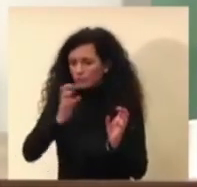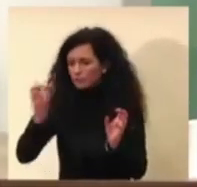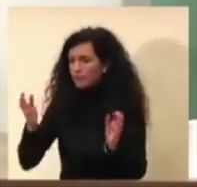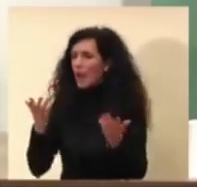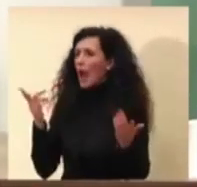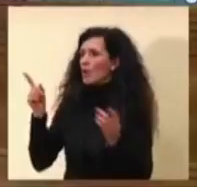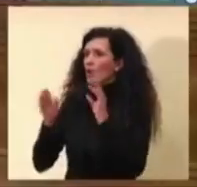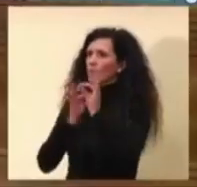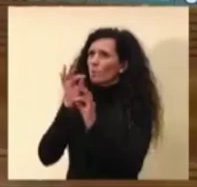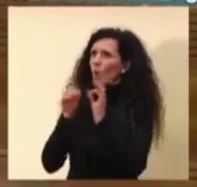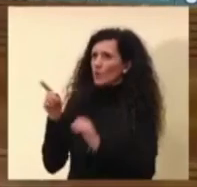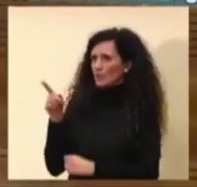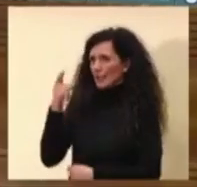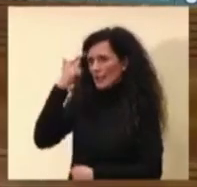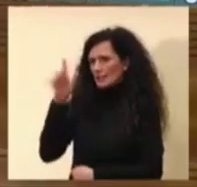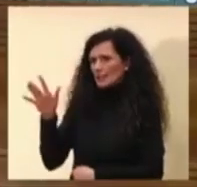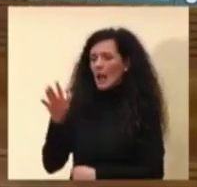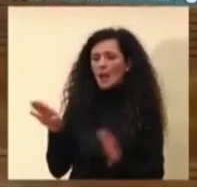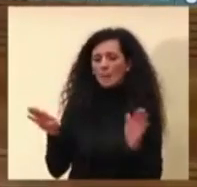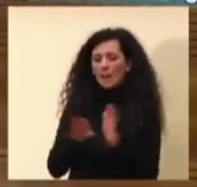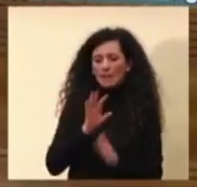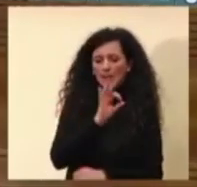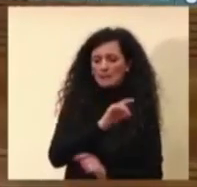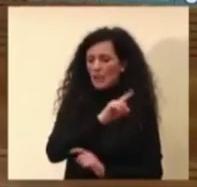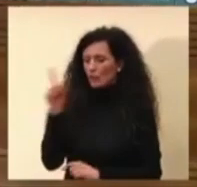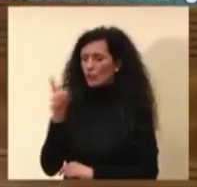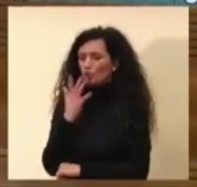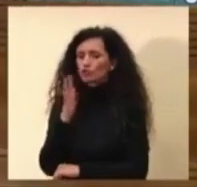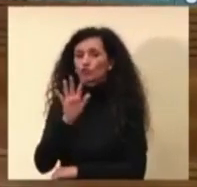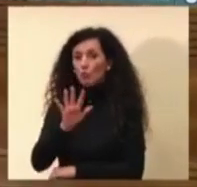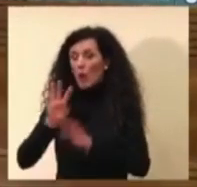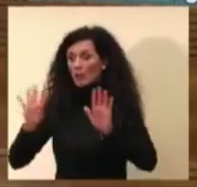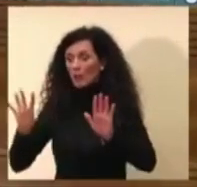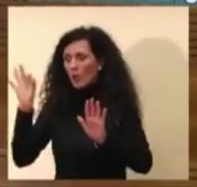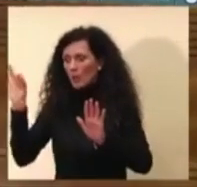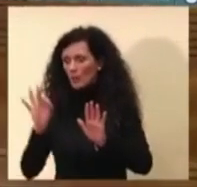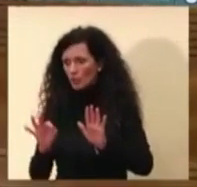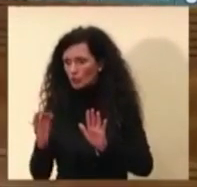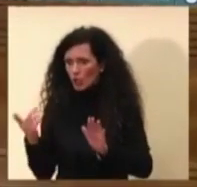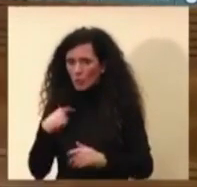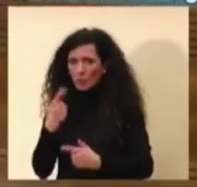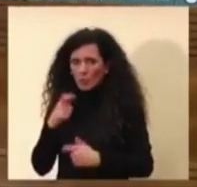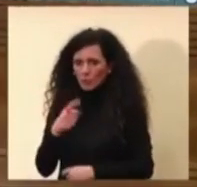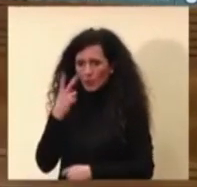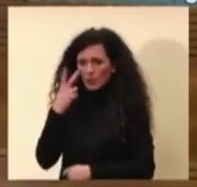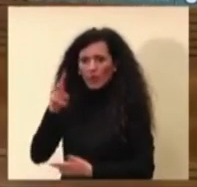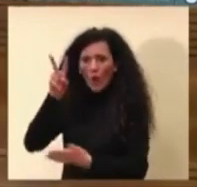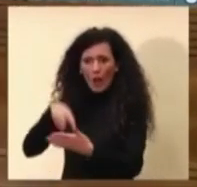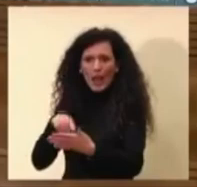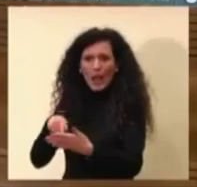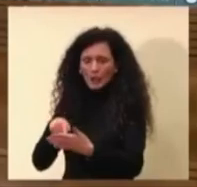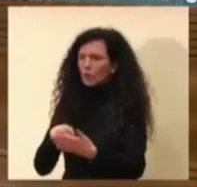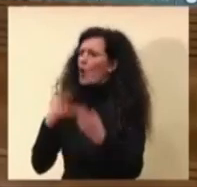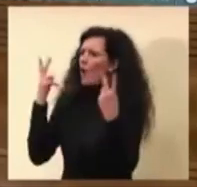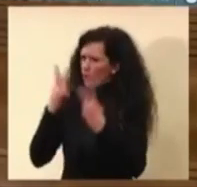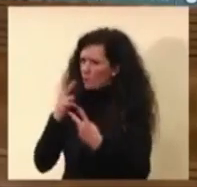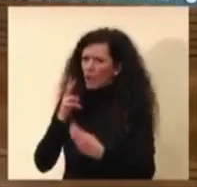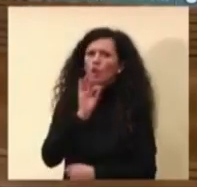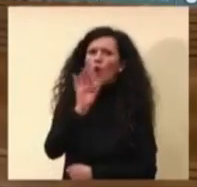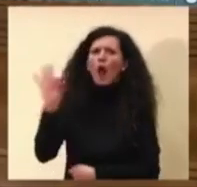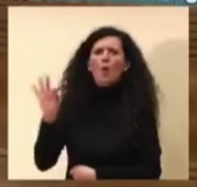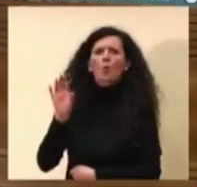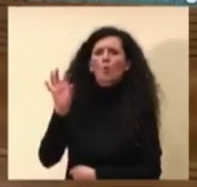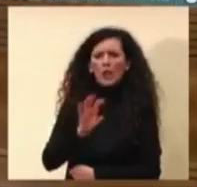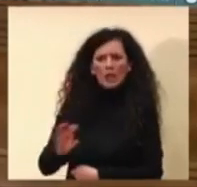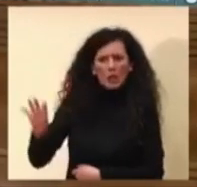che vive anche a da 0 59% come abbiamo letto no no certo questo è un elemento è vero che di alcune certi